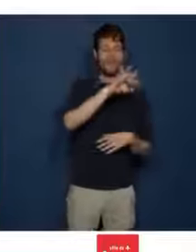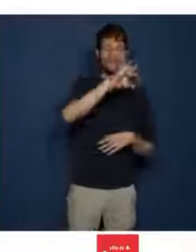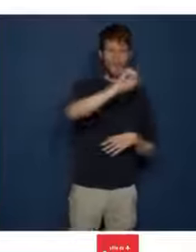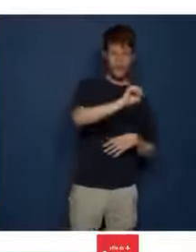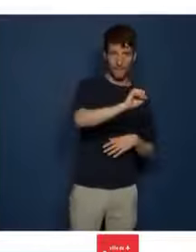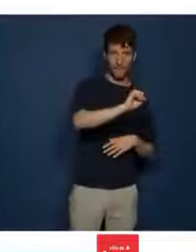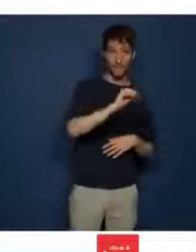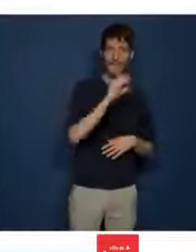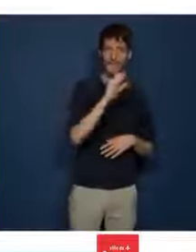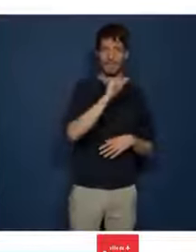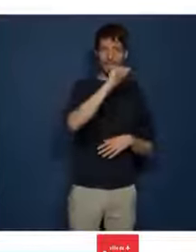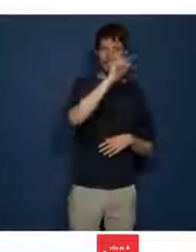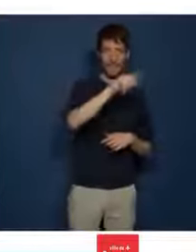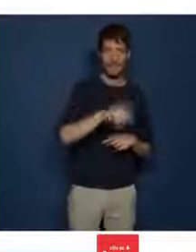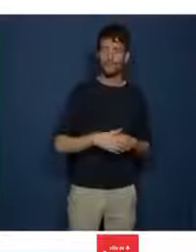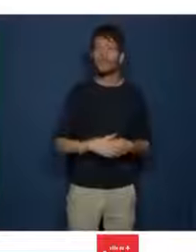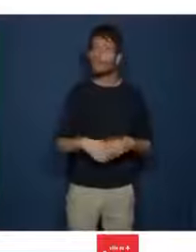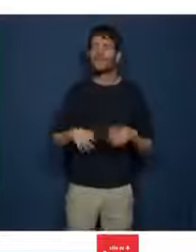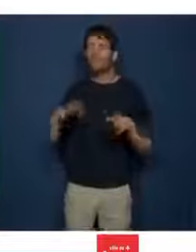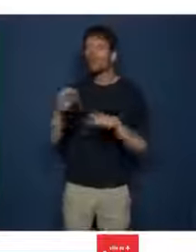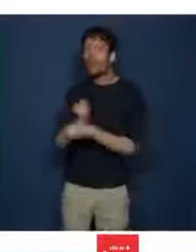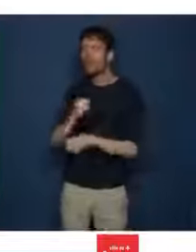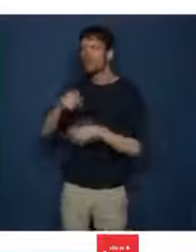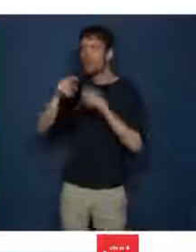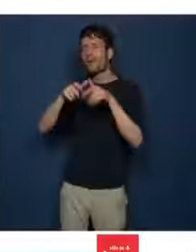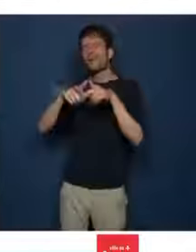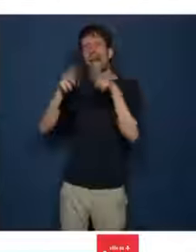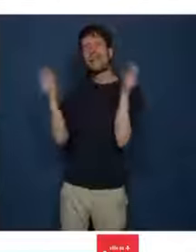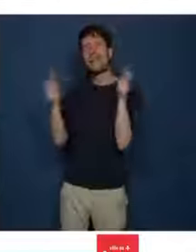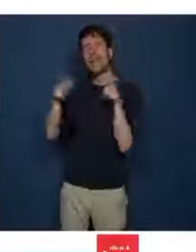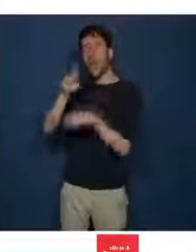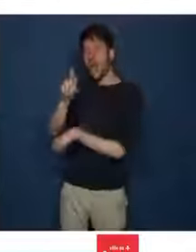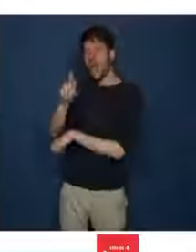étant curieusement absent de la version qui nous est aujourd'hui soumise.